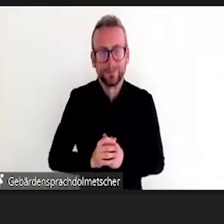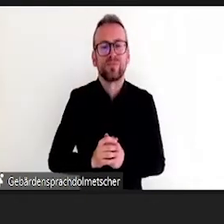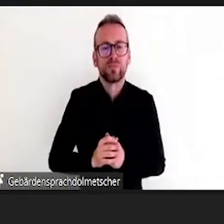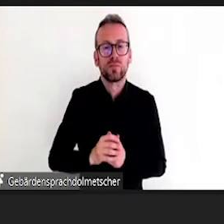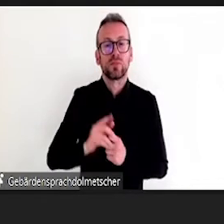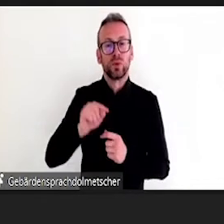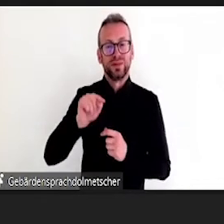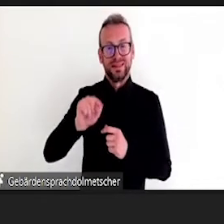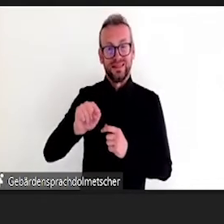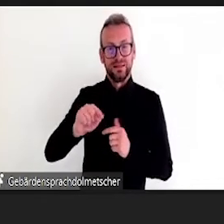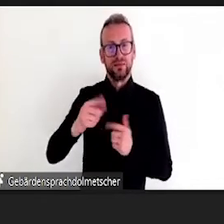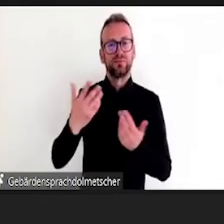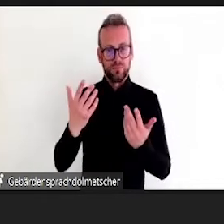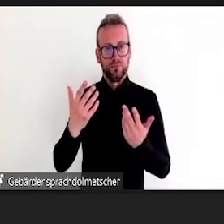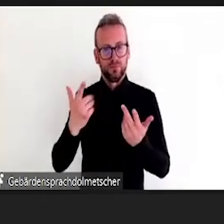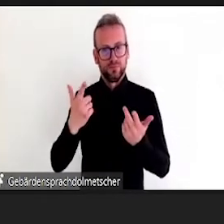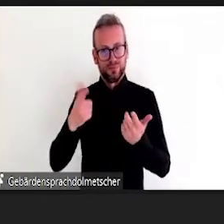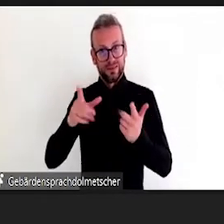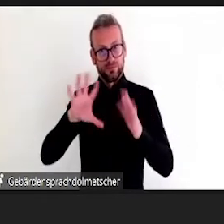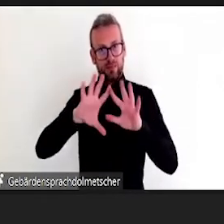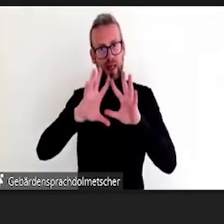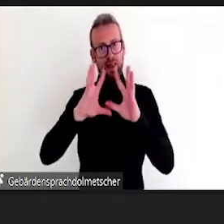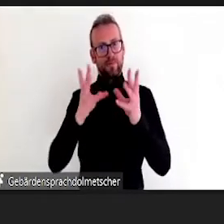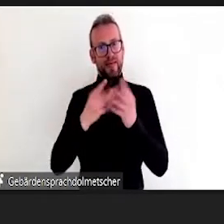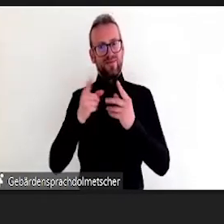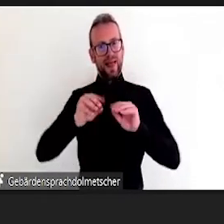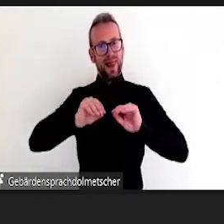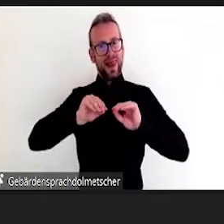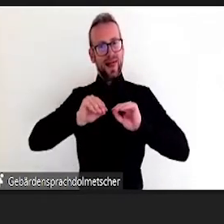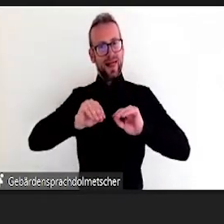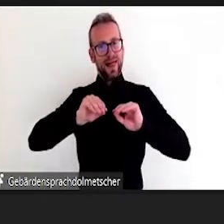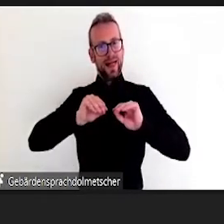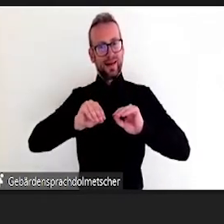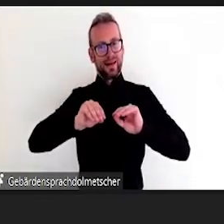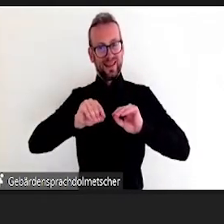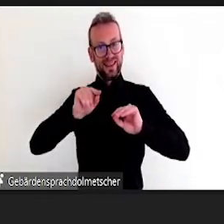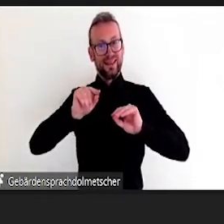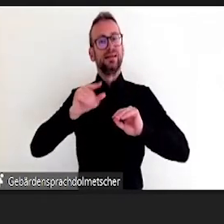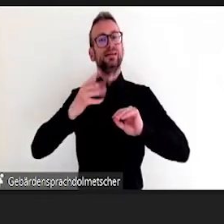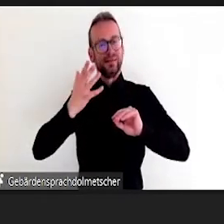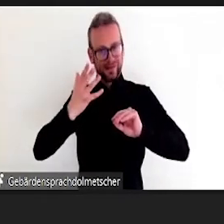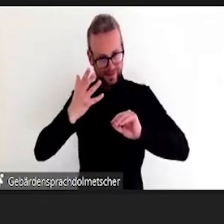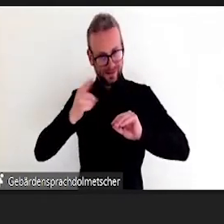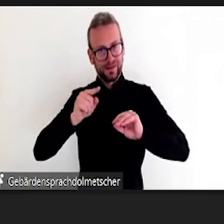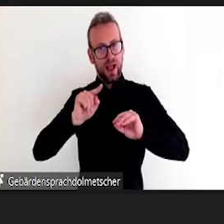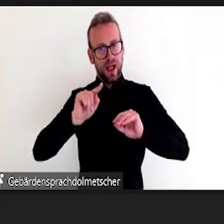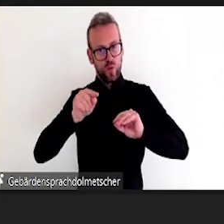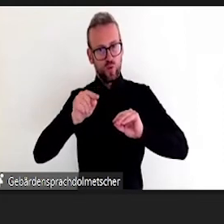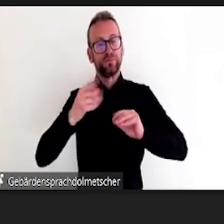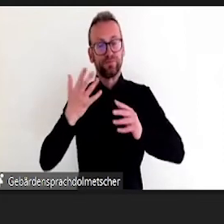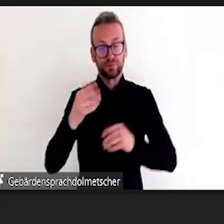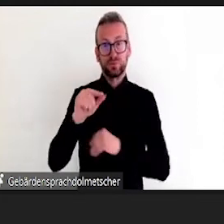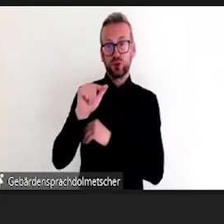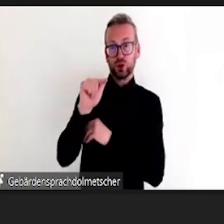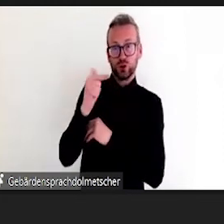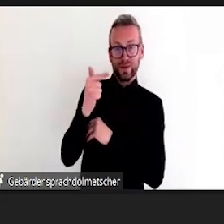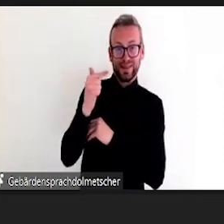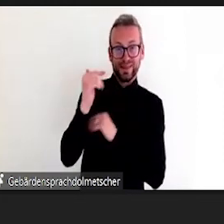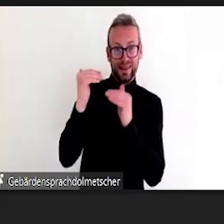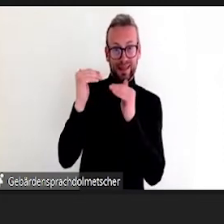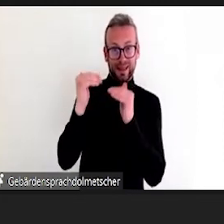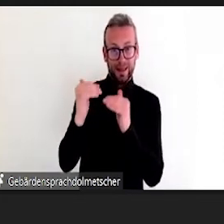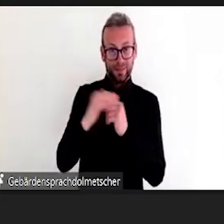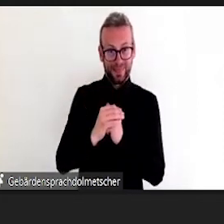präsent ist. Es gibt immer wieder neue Tools, die irgendwie vorgeschlagen werden, die man zur Lehre verwenden kann. Ich glaube, da